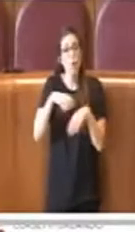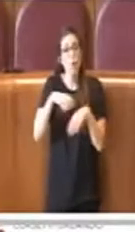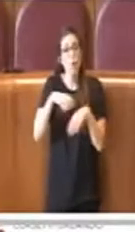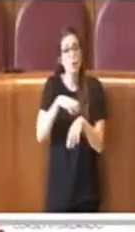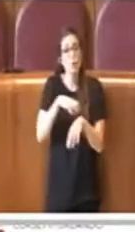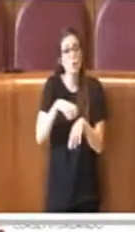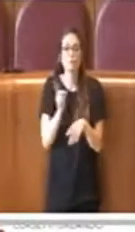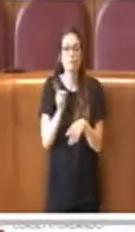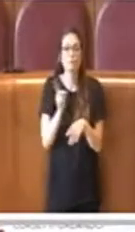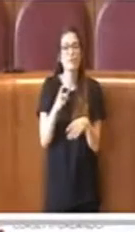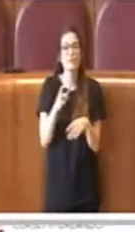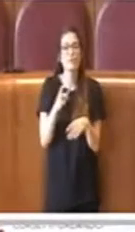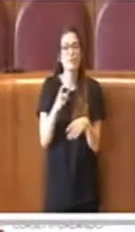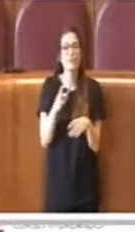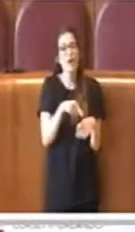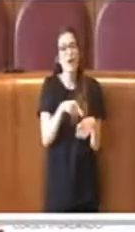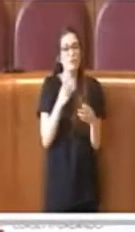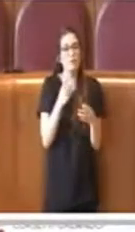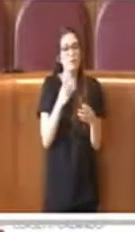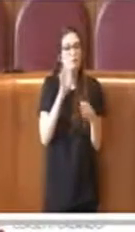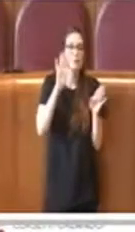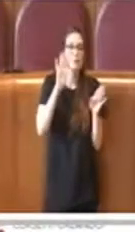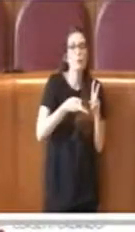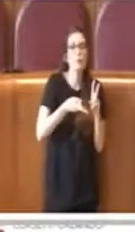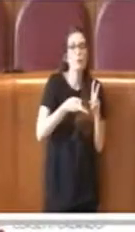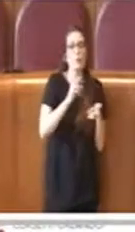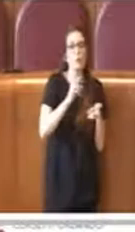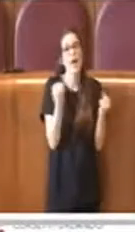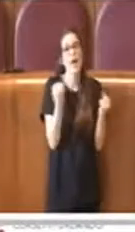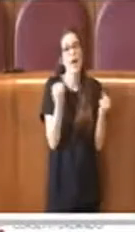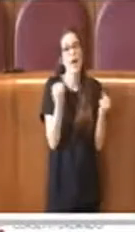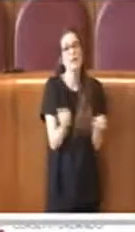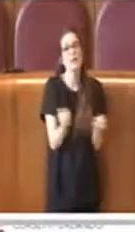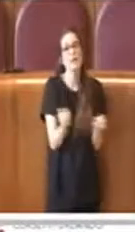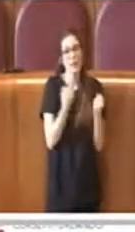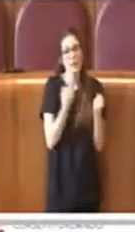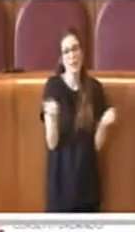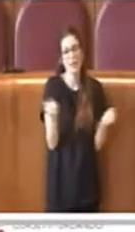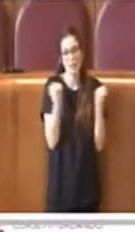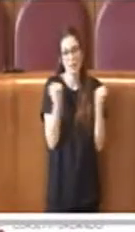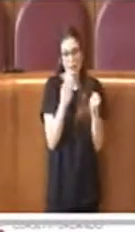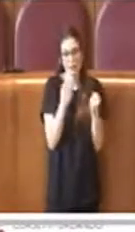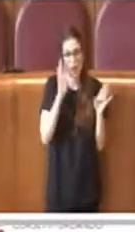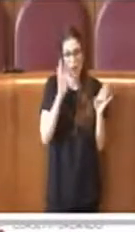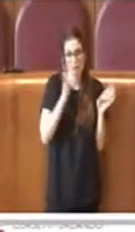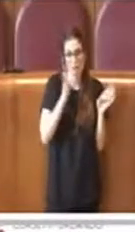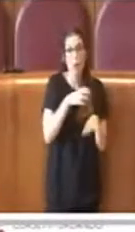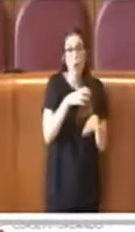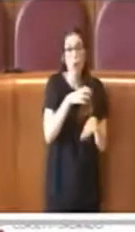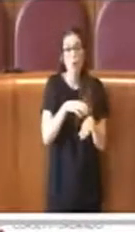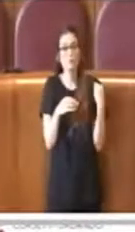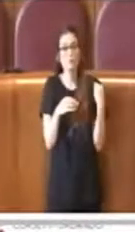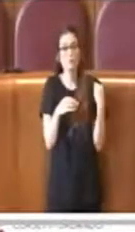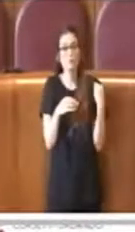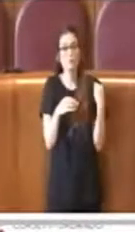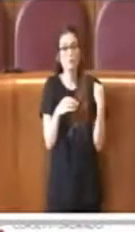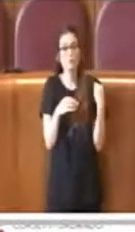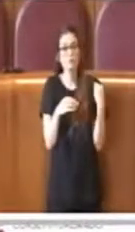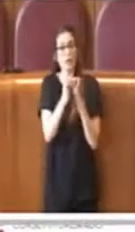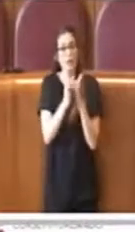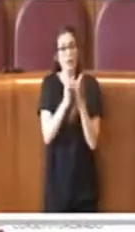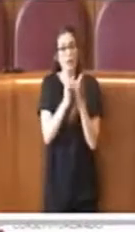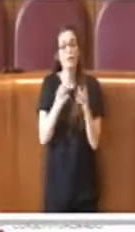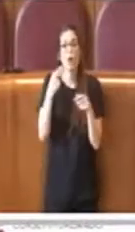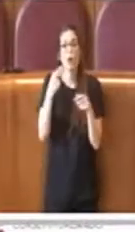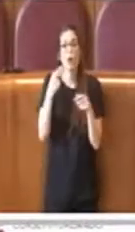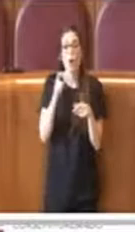quale competono aspetti più legati all'organizzazione delle attività. Le consulte ci hanno chiesto di stabilire nel regolamento precisi